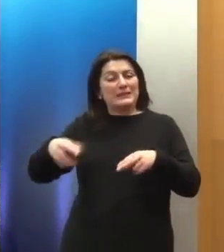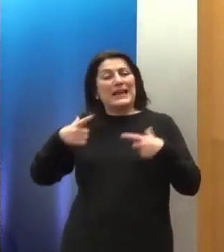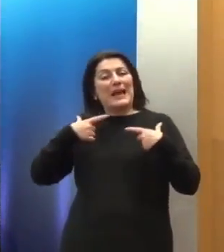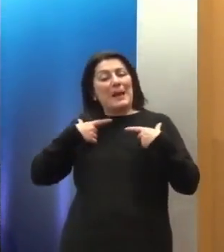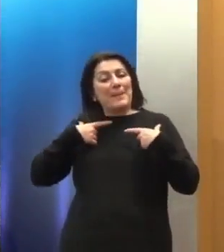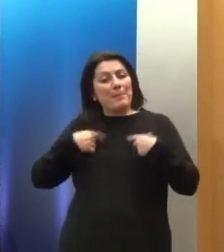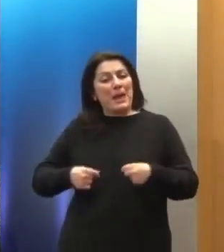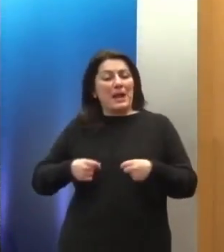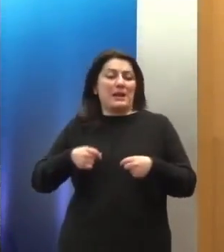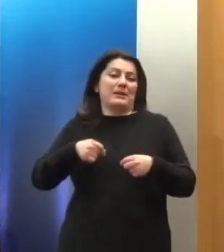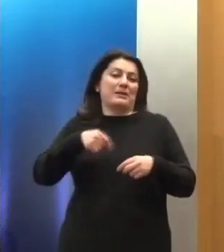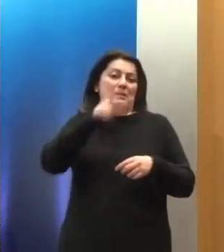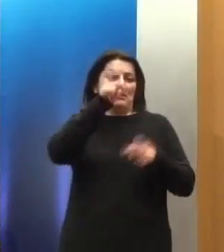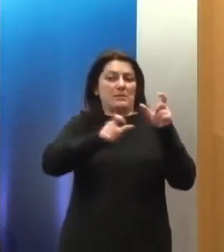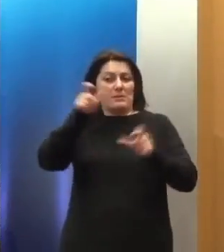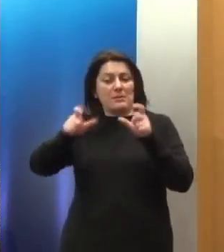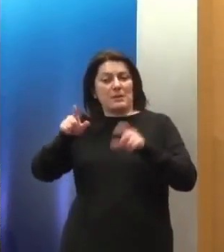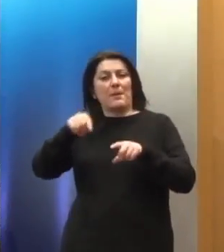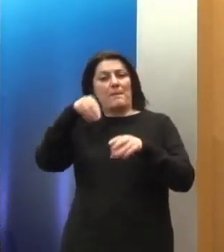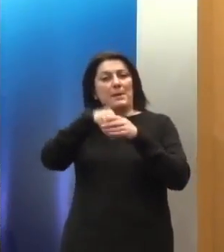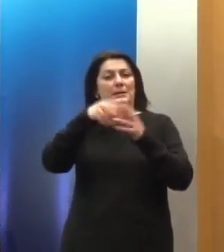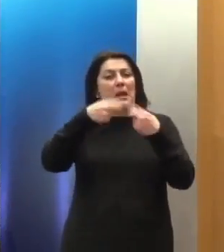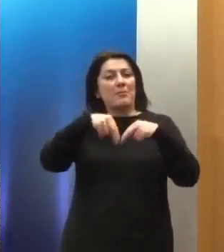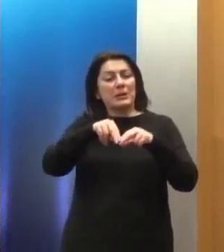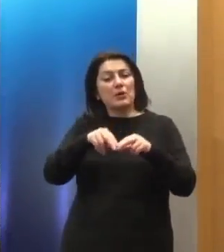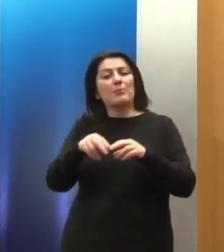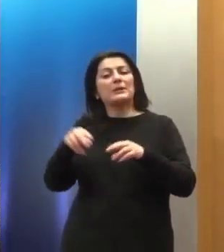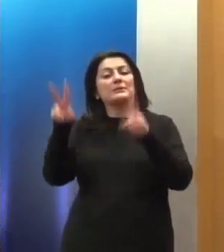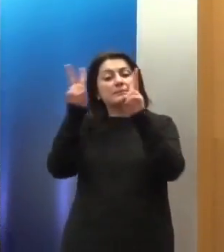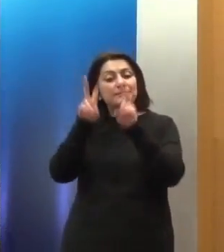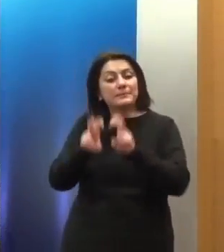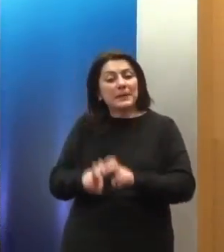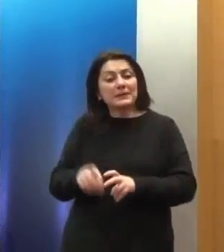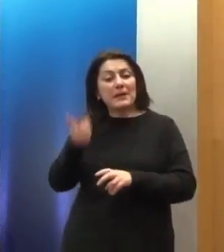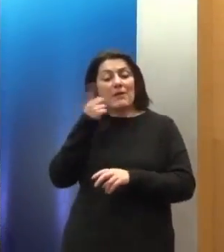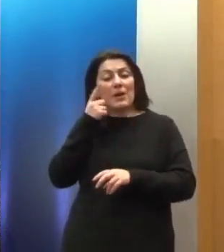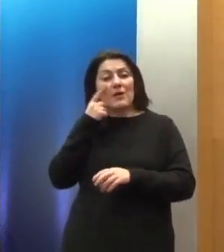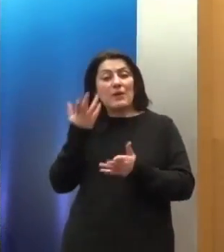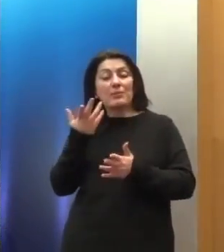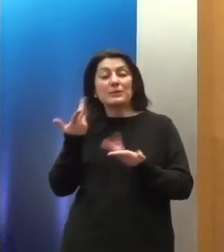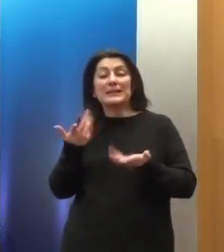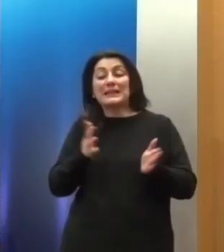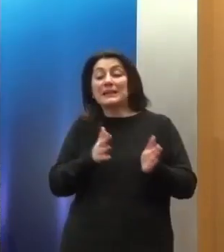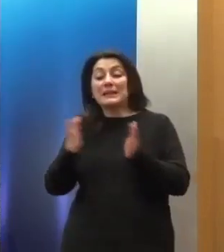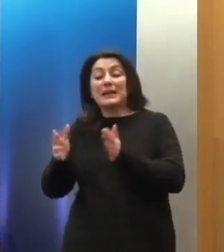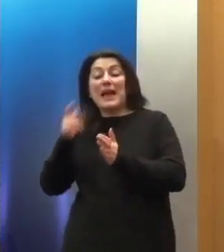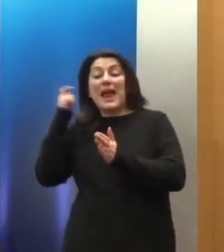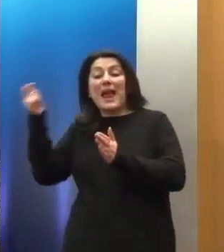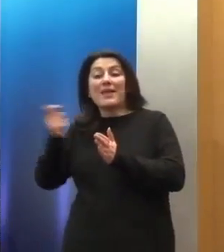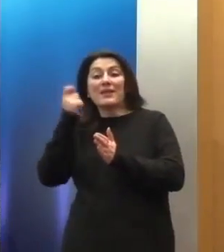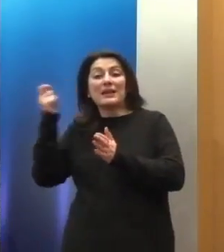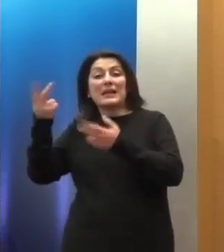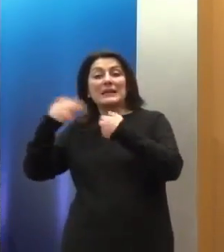μέλη των επιτροπών, να διερευνούν και να εξετάζουν το κατά πόσον οι Εθνικές Επιτροπές Ανθρωπίνων